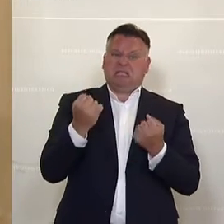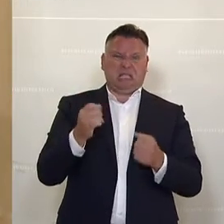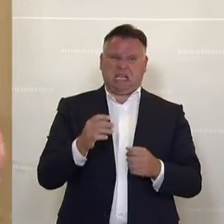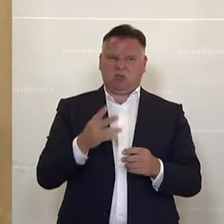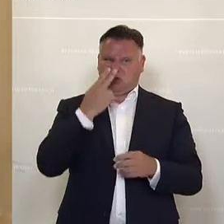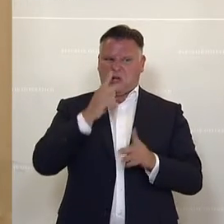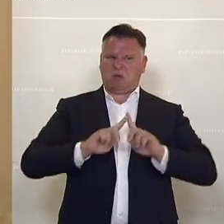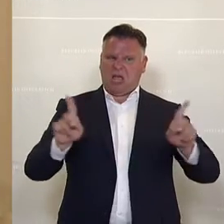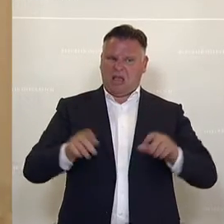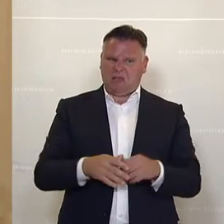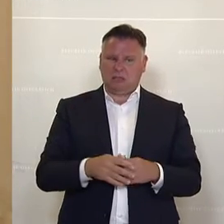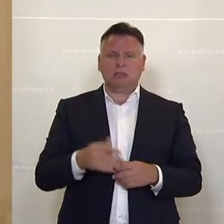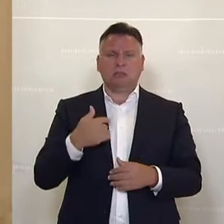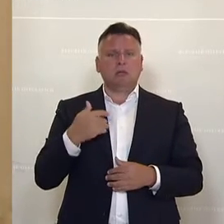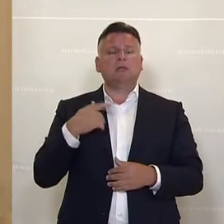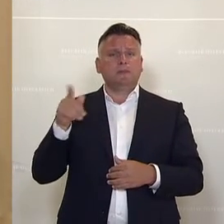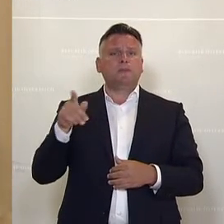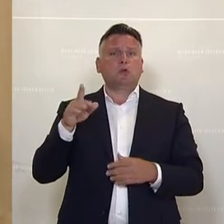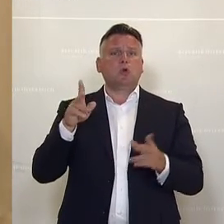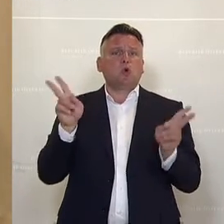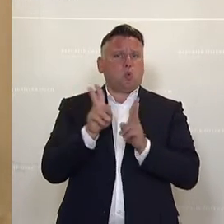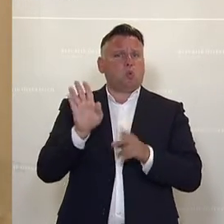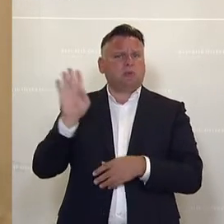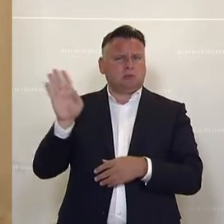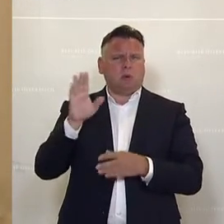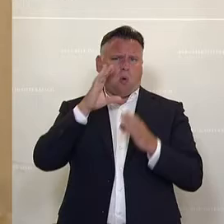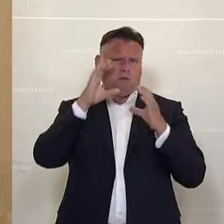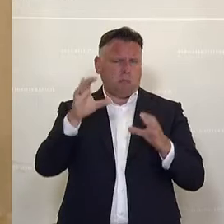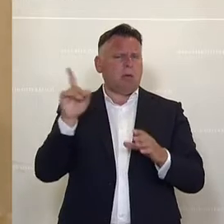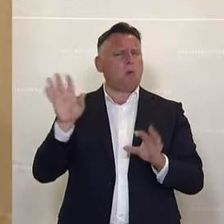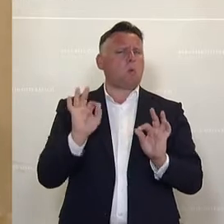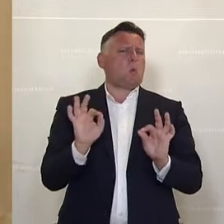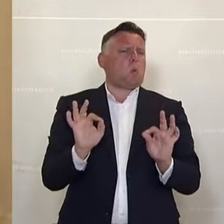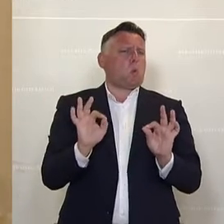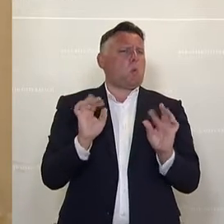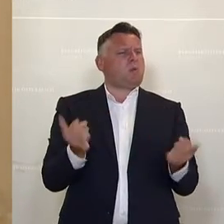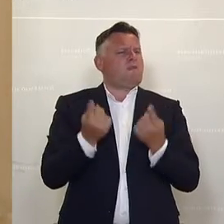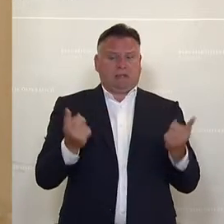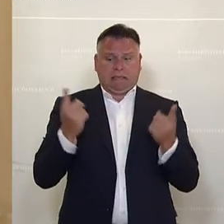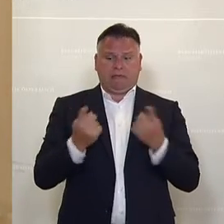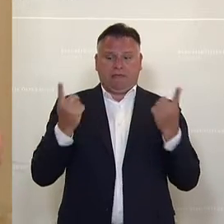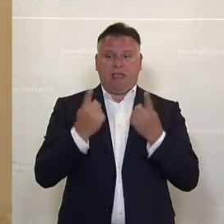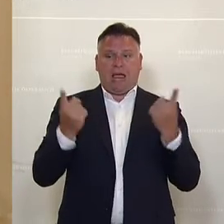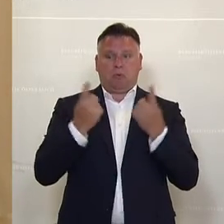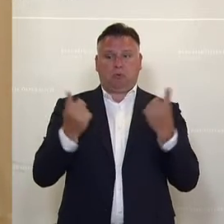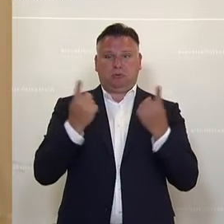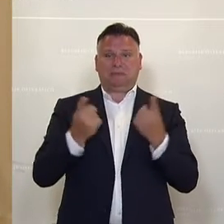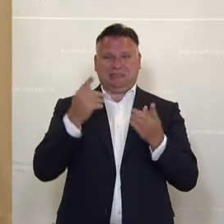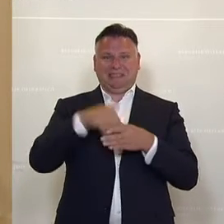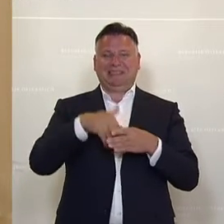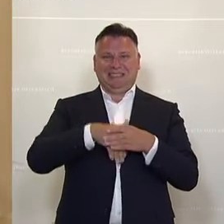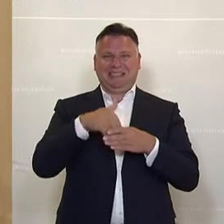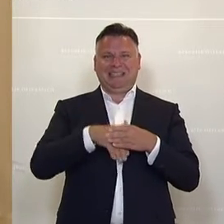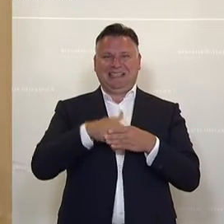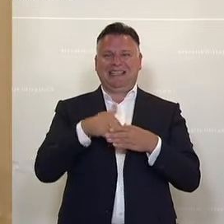Ich gestehe der Kurz-ÖVP zu, dass sie Weltmeister im Vermarkten von wohlgängenden Botschaften ist. Mit einer